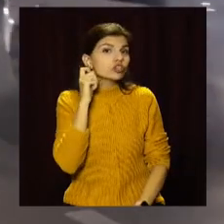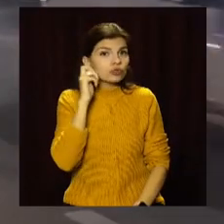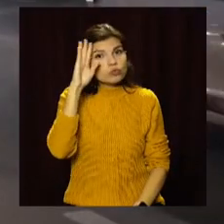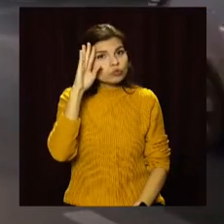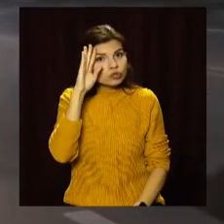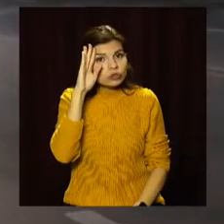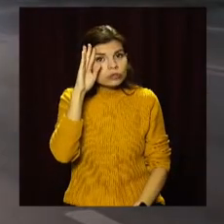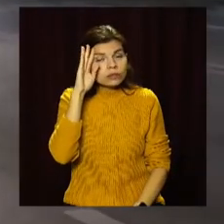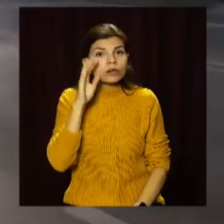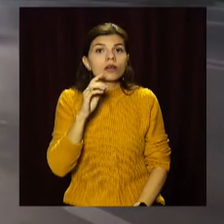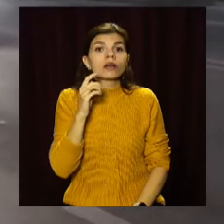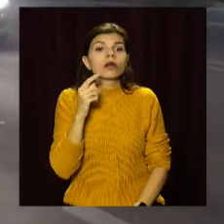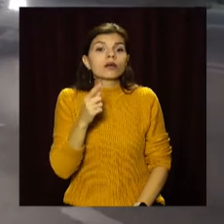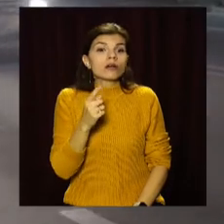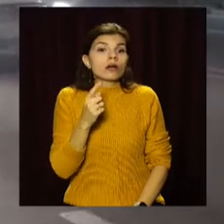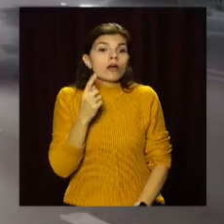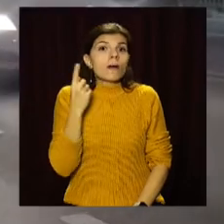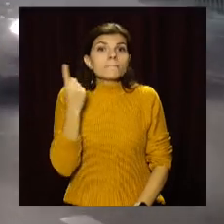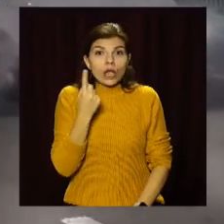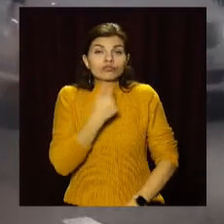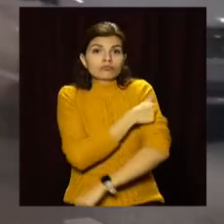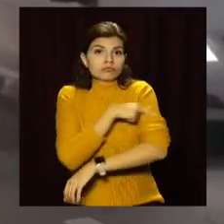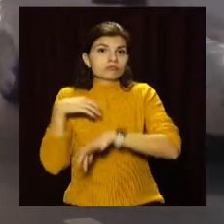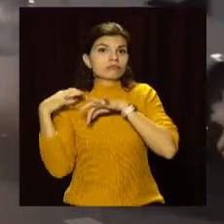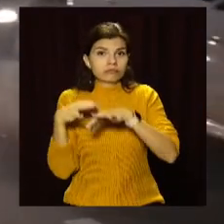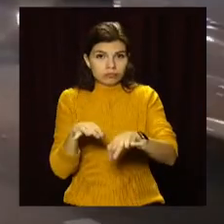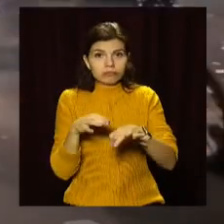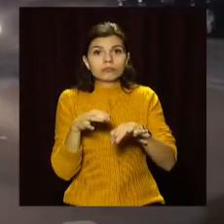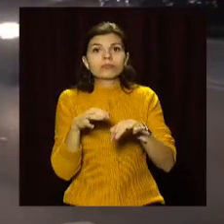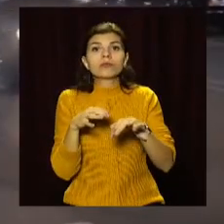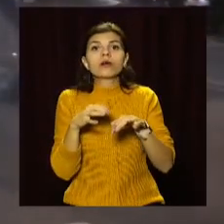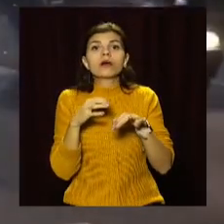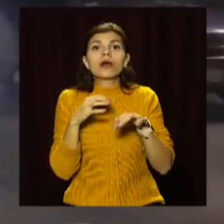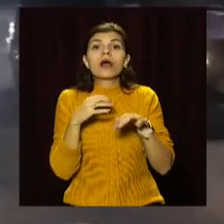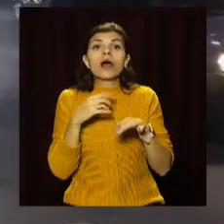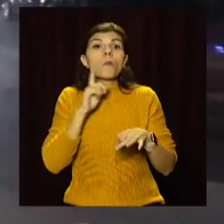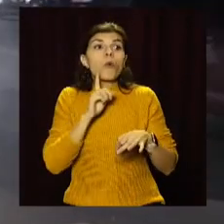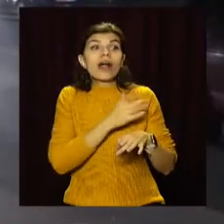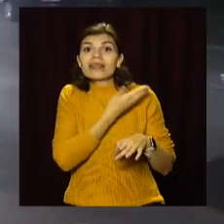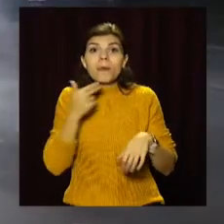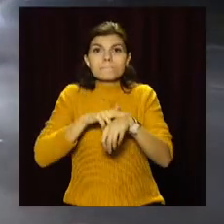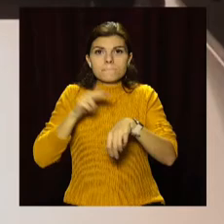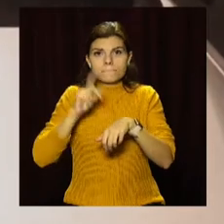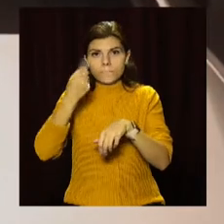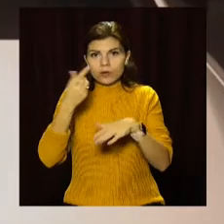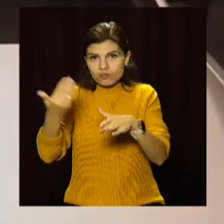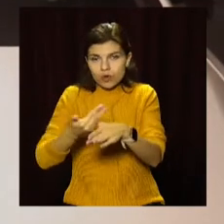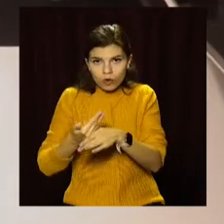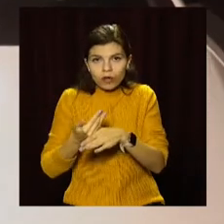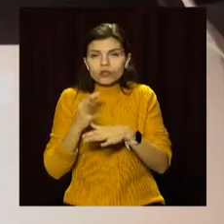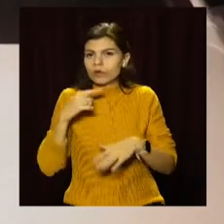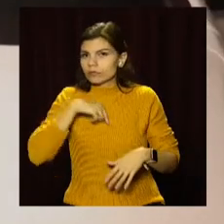чоловіка. Першу домедичну допомогу потерпілому надавали патрульні. Постраждалого у важкому стані